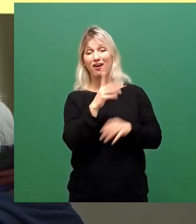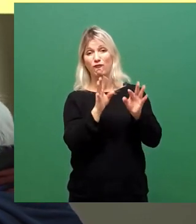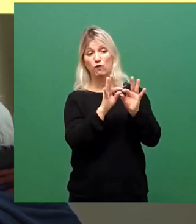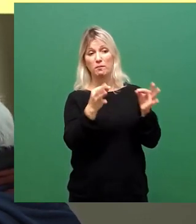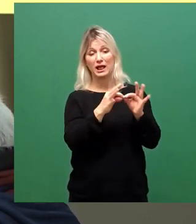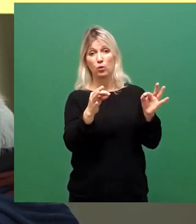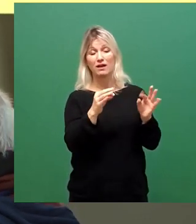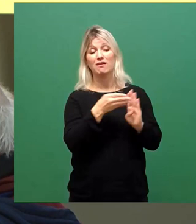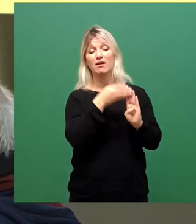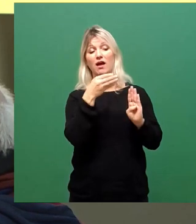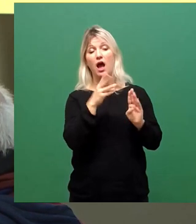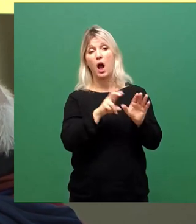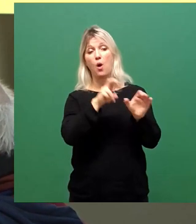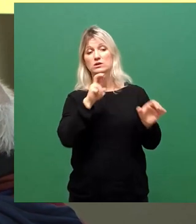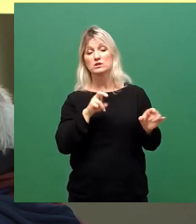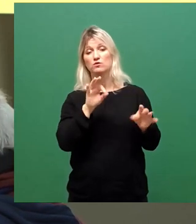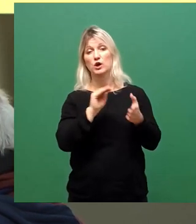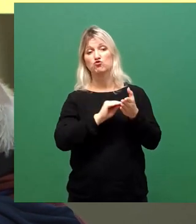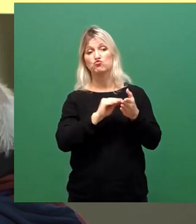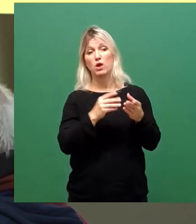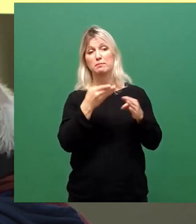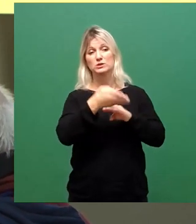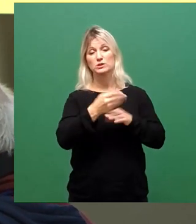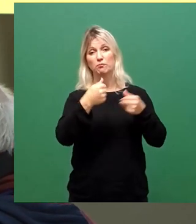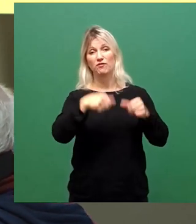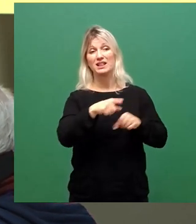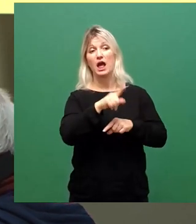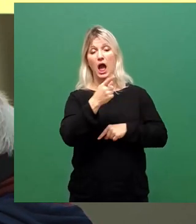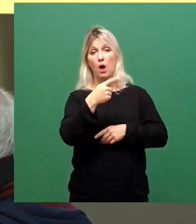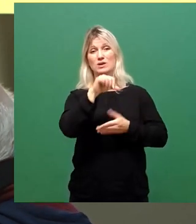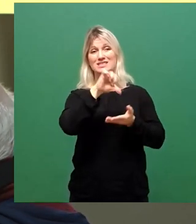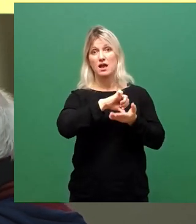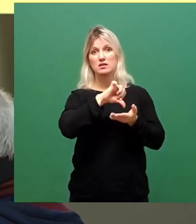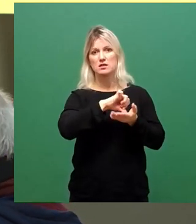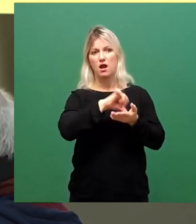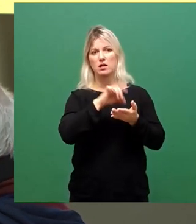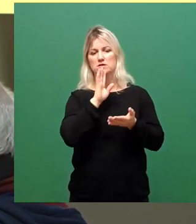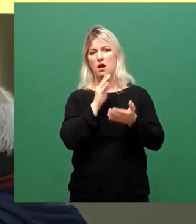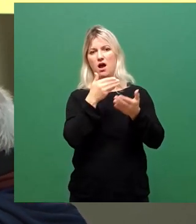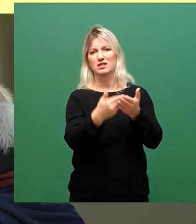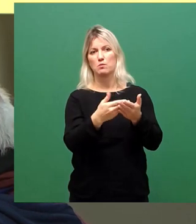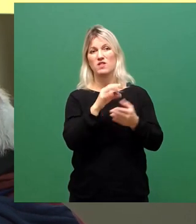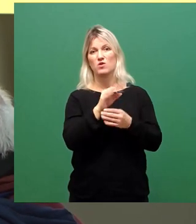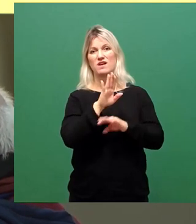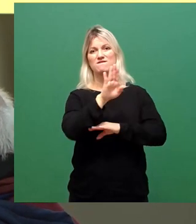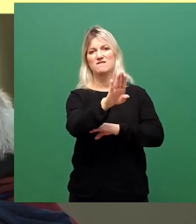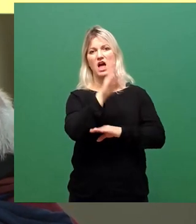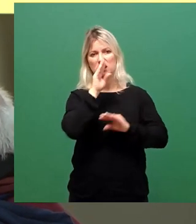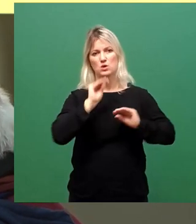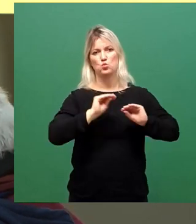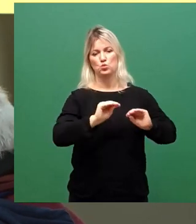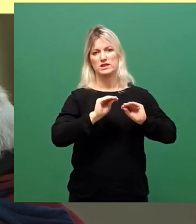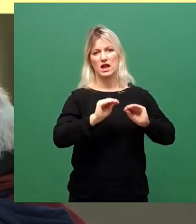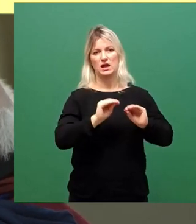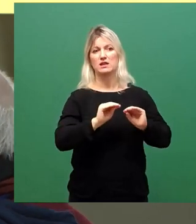Schulbesuchspflicht auch ein zentrales Angebot, zentrales Angebot für Fernunterricht in Form von digitalem